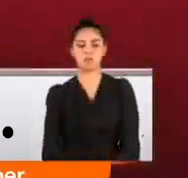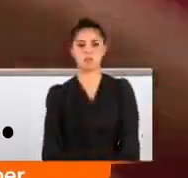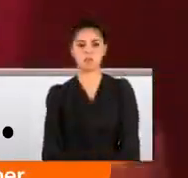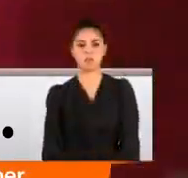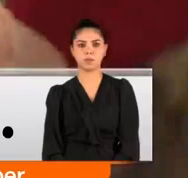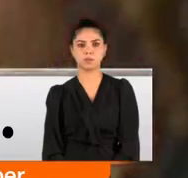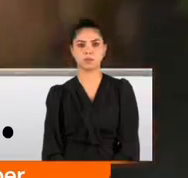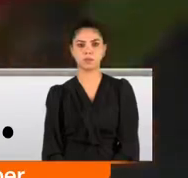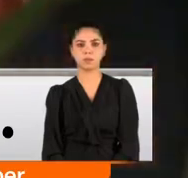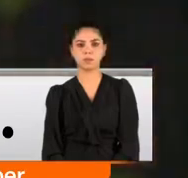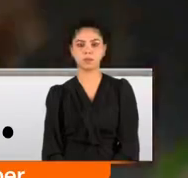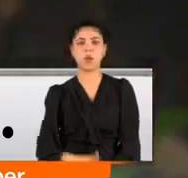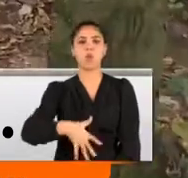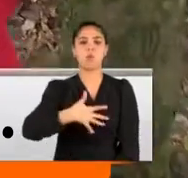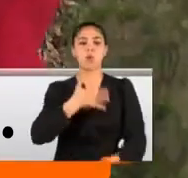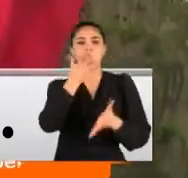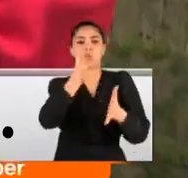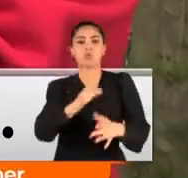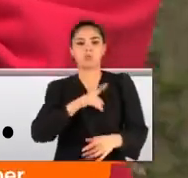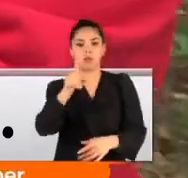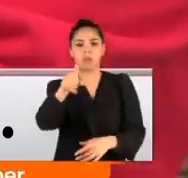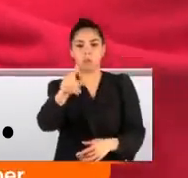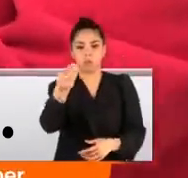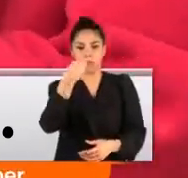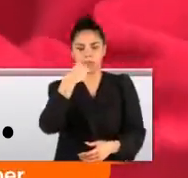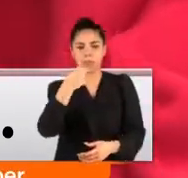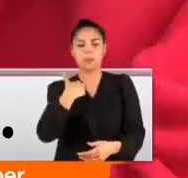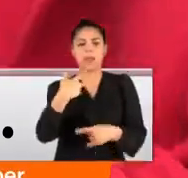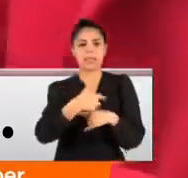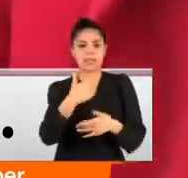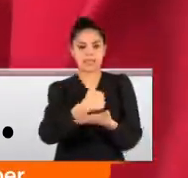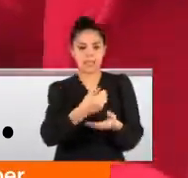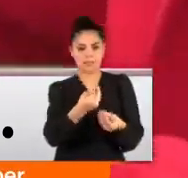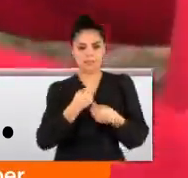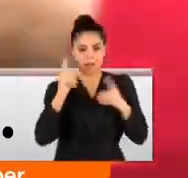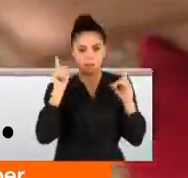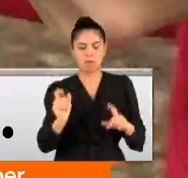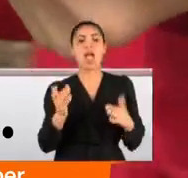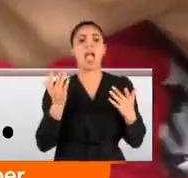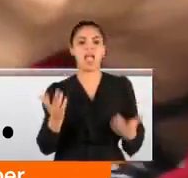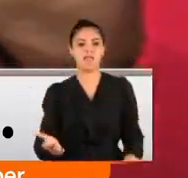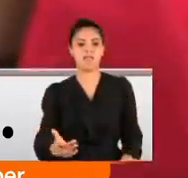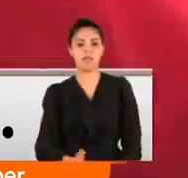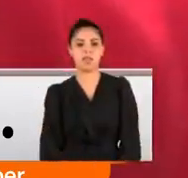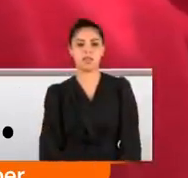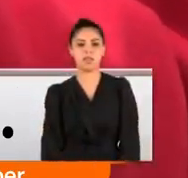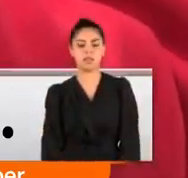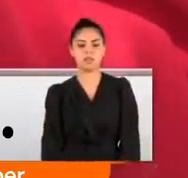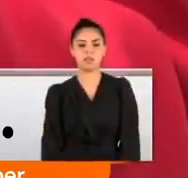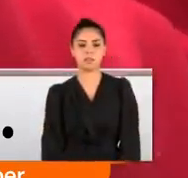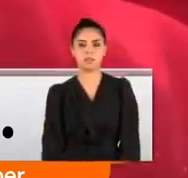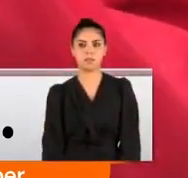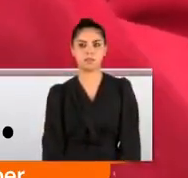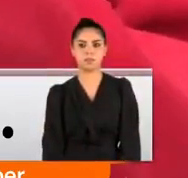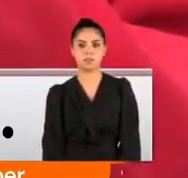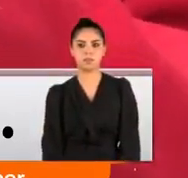mantar diye geçiyor. Bulantı kusma yaptırır. Bunu yediğim zaman beni zehirler mi? Evet zehirler. Amanita muskarya diye